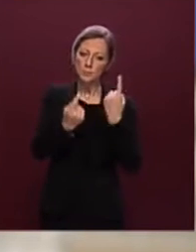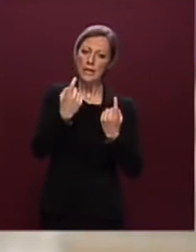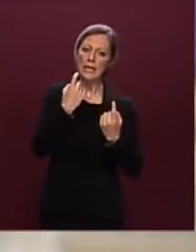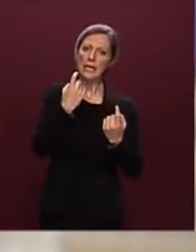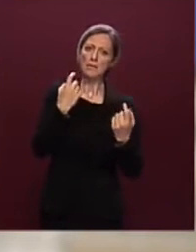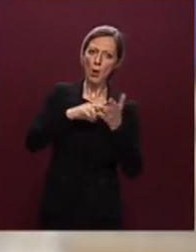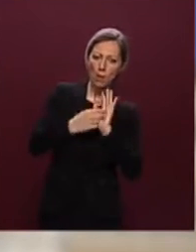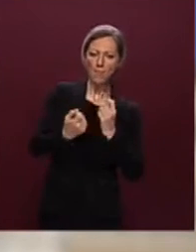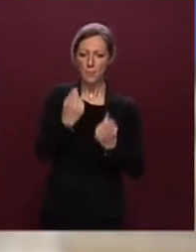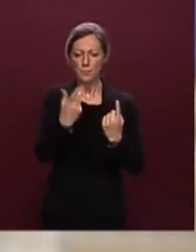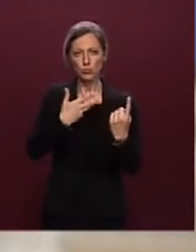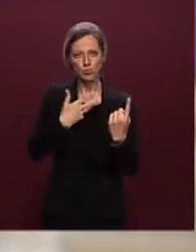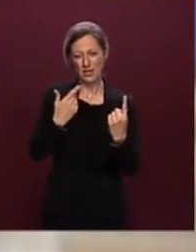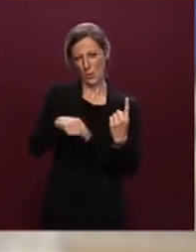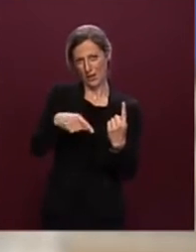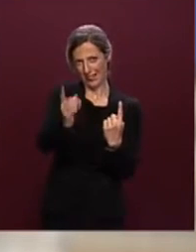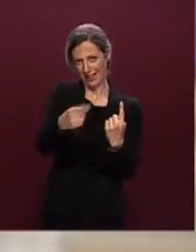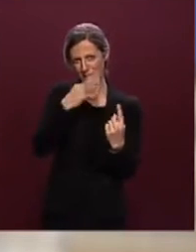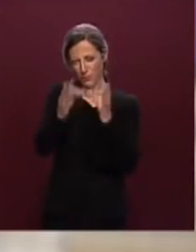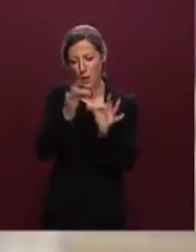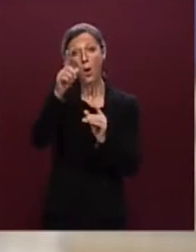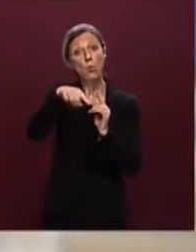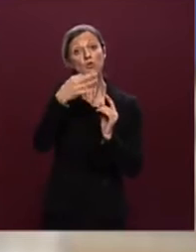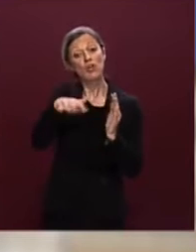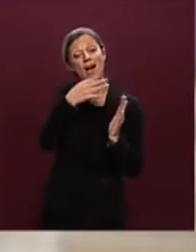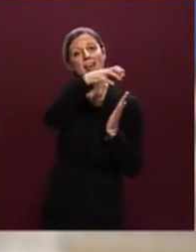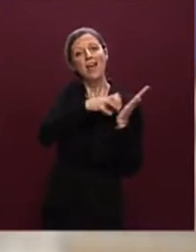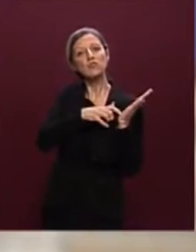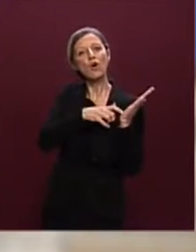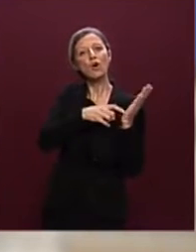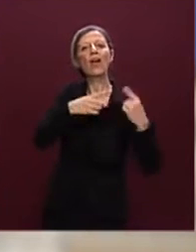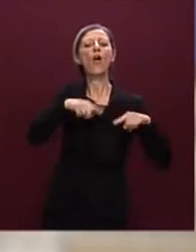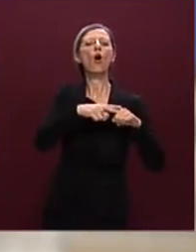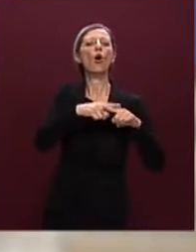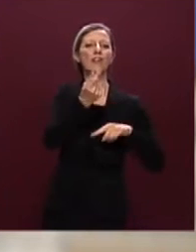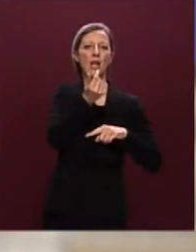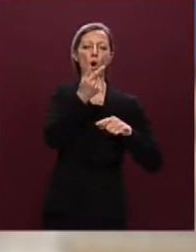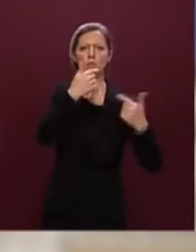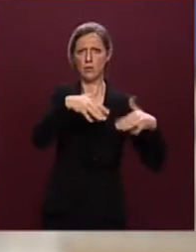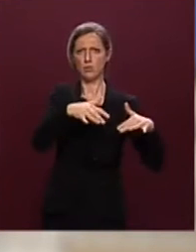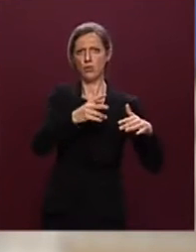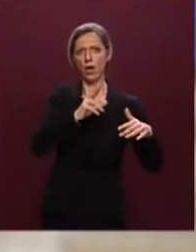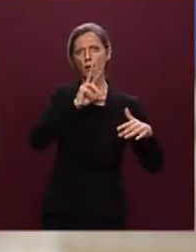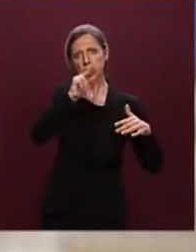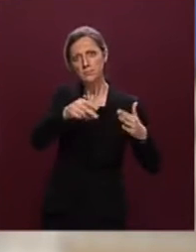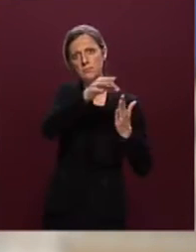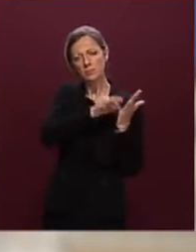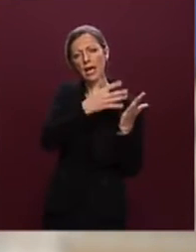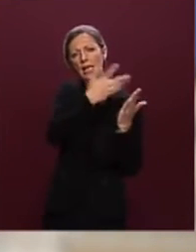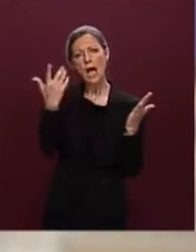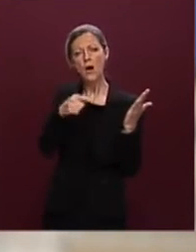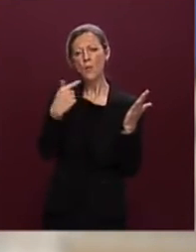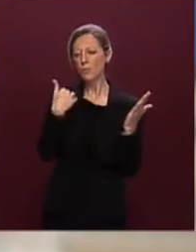a fra poco, come dirò, anche nella relazione della Corte dei Conti, che è stata oggetto anche di numerosi riferimenti nel